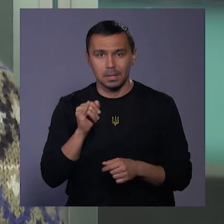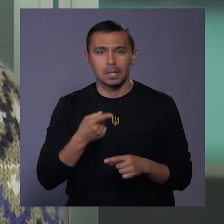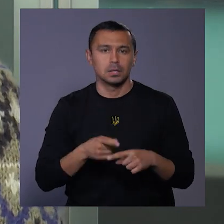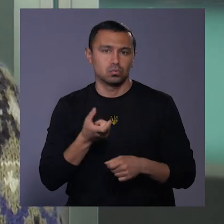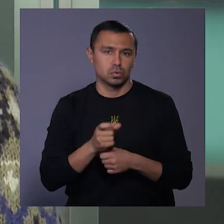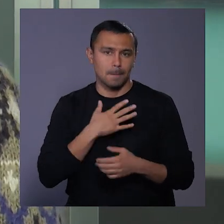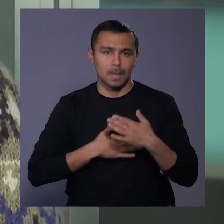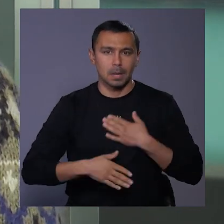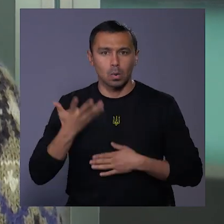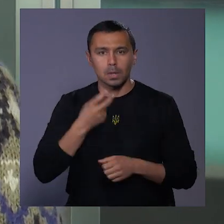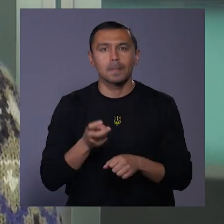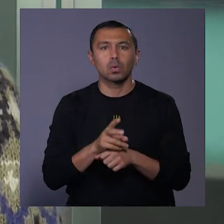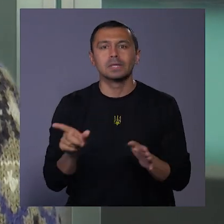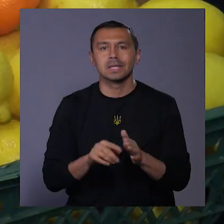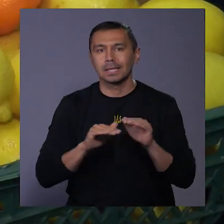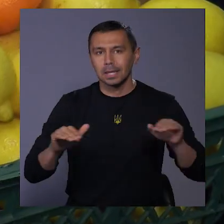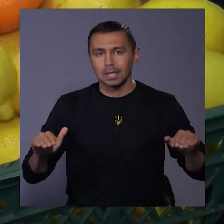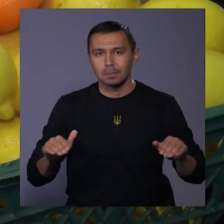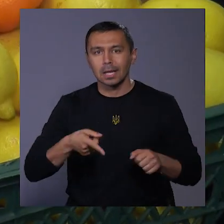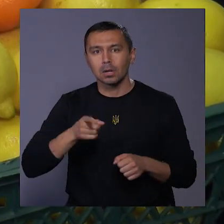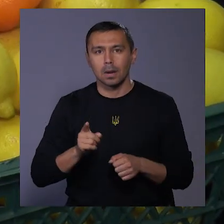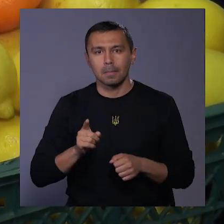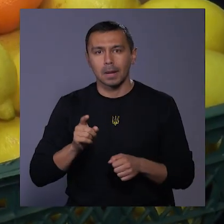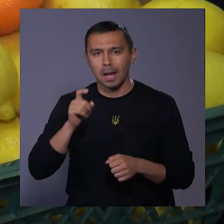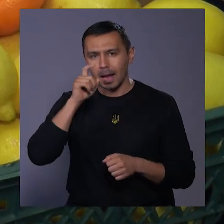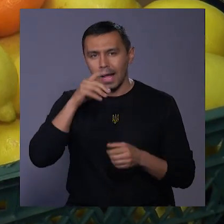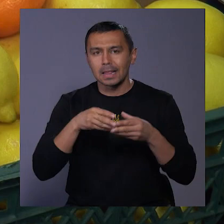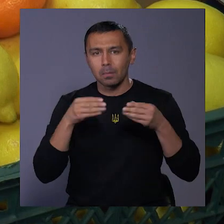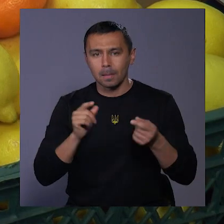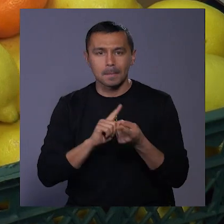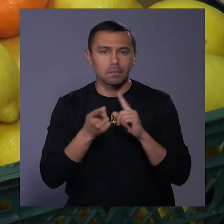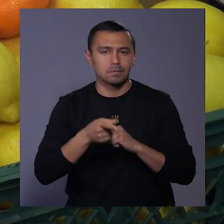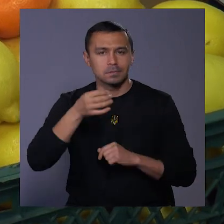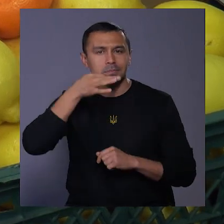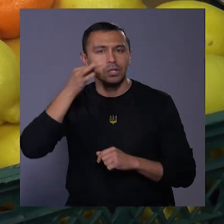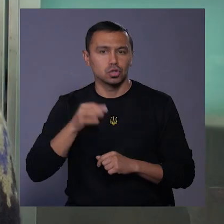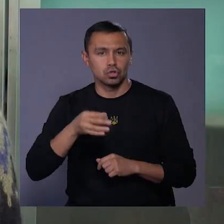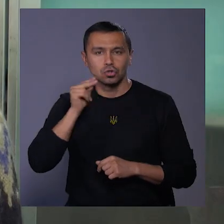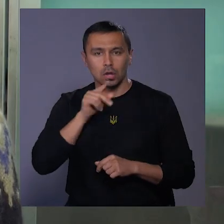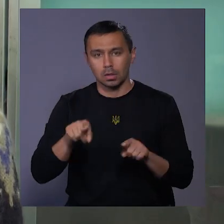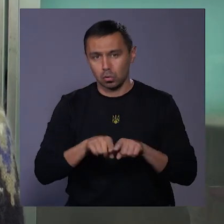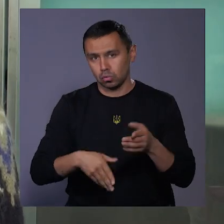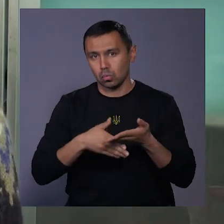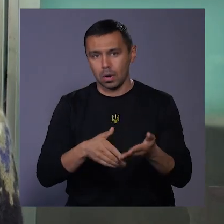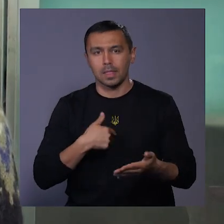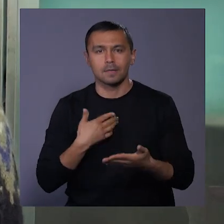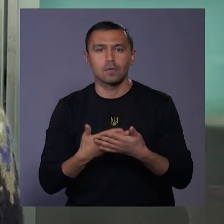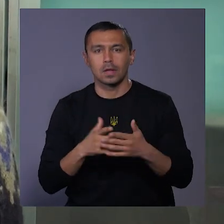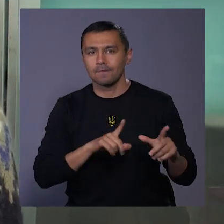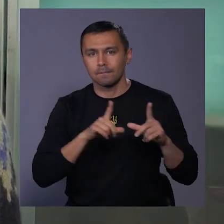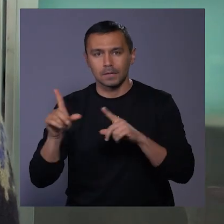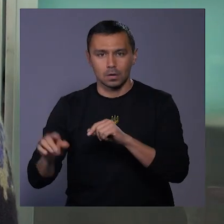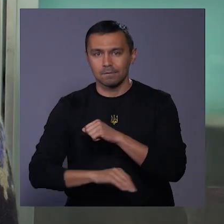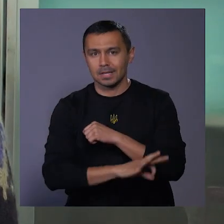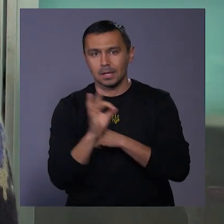приємно, коли приходять з дітками, навіть кілограм лимонів, які перетворяться в смачний чай, також буде допомога. Наші волонтери виїжджають в східному